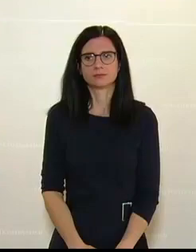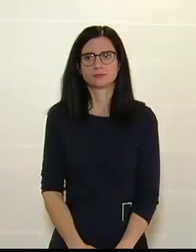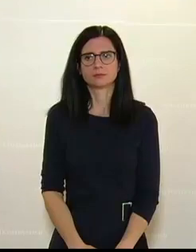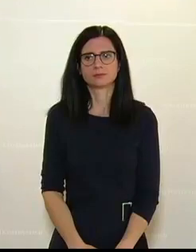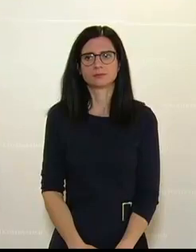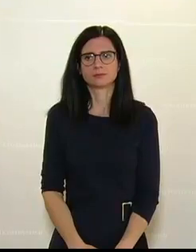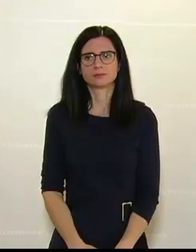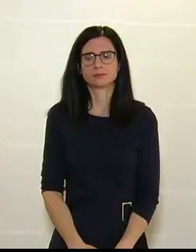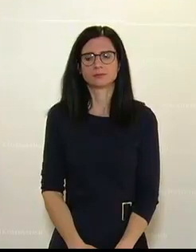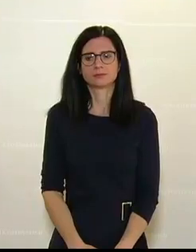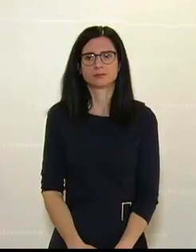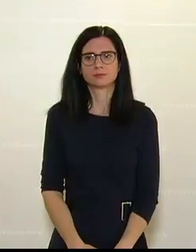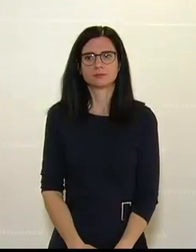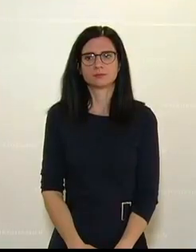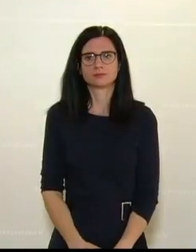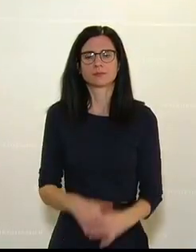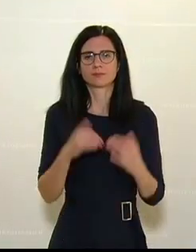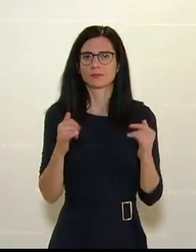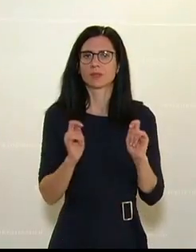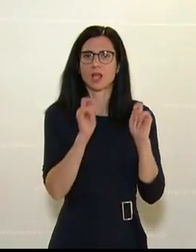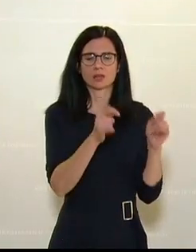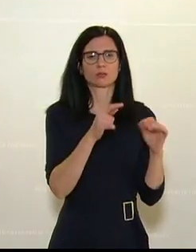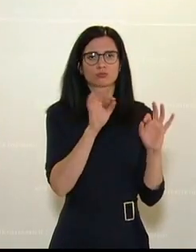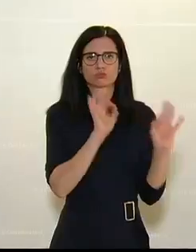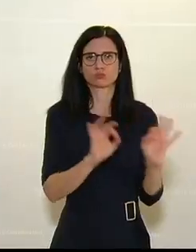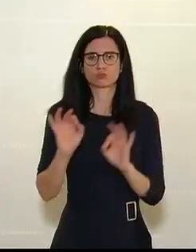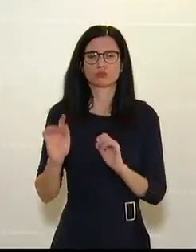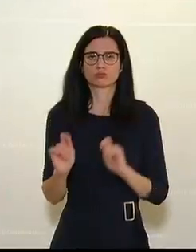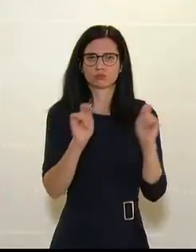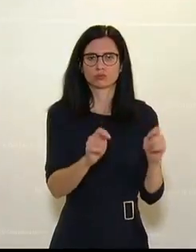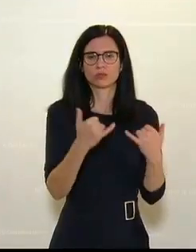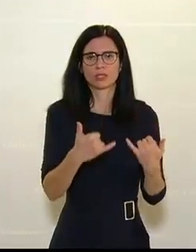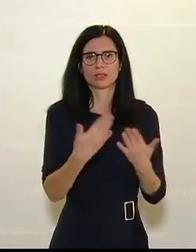und die kleinen Gewerbebetriebe kritisiert. Gerald Hauser von der FPÖ